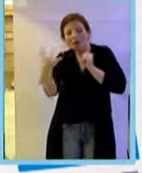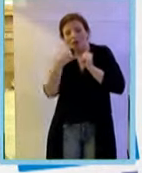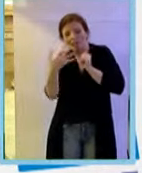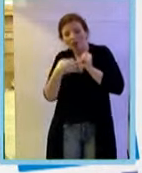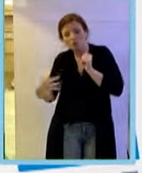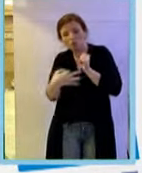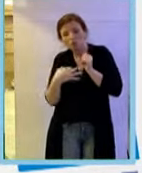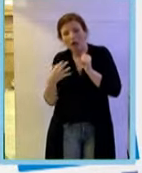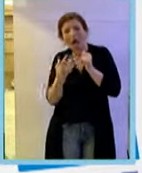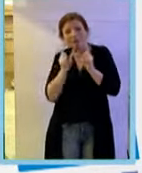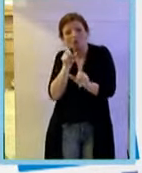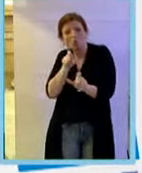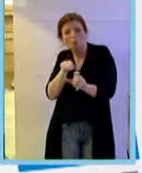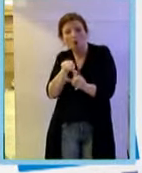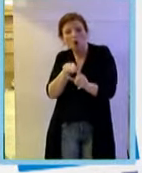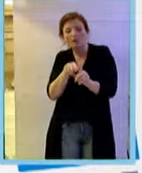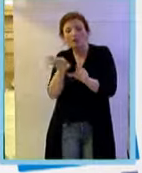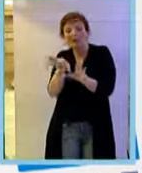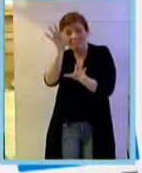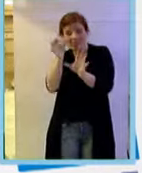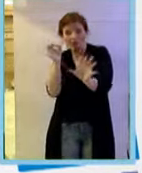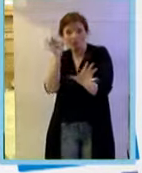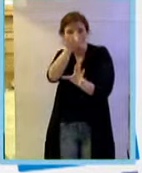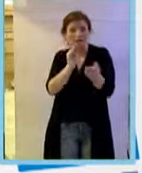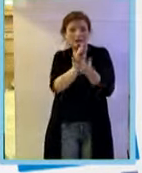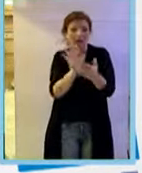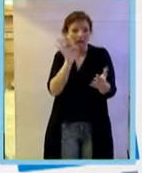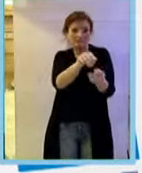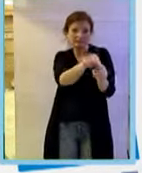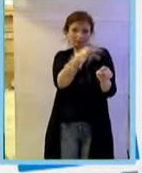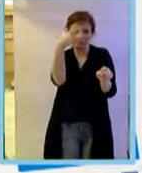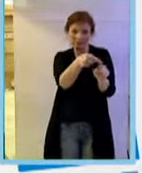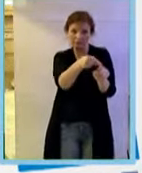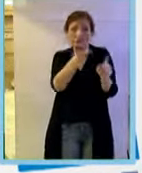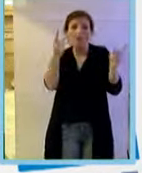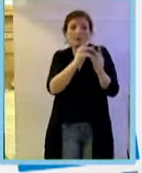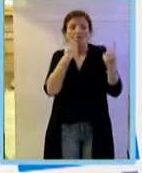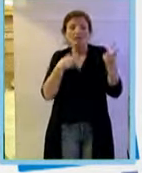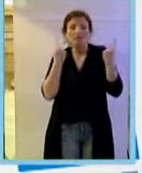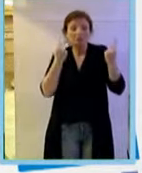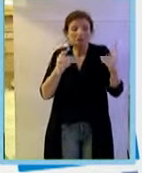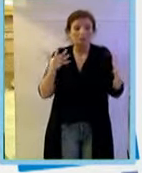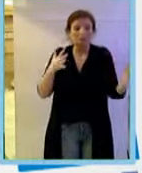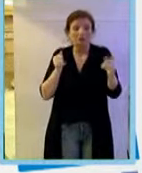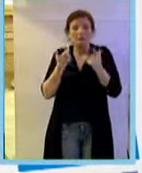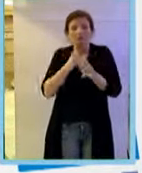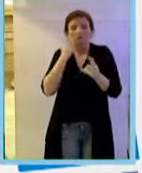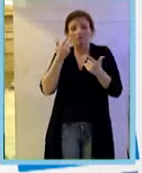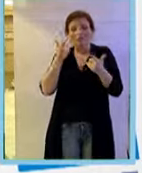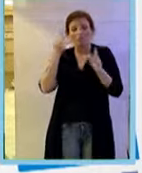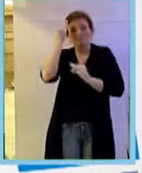tumorale è impiantata in rati. Non ci aspettavamo moltissimo perché l'opinione